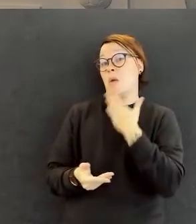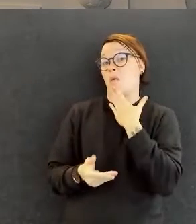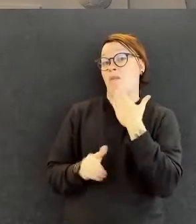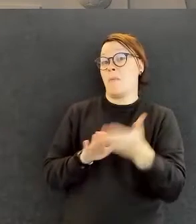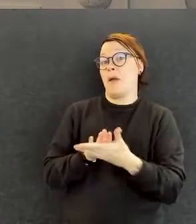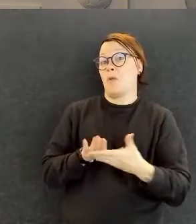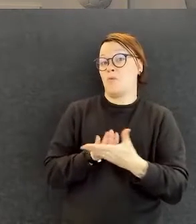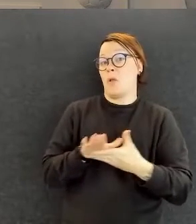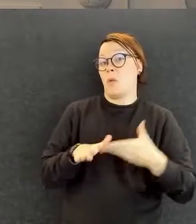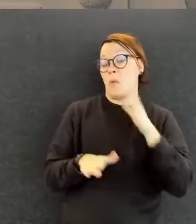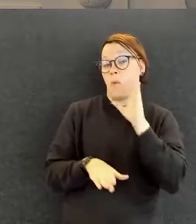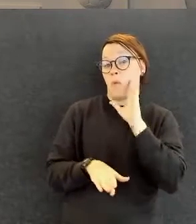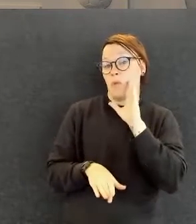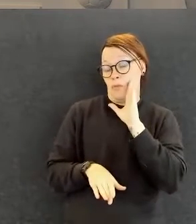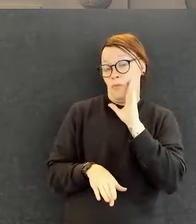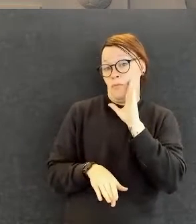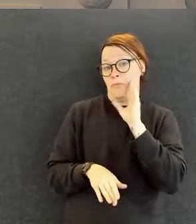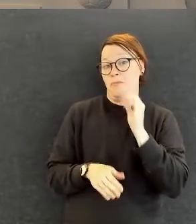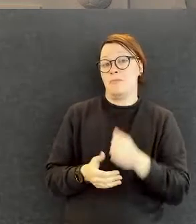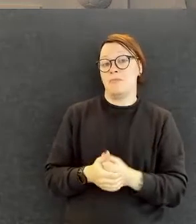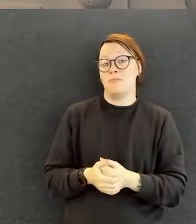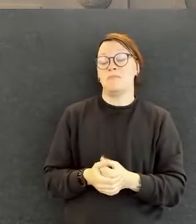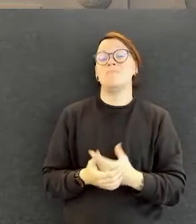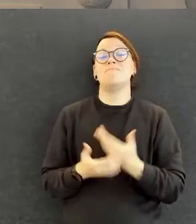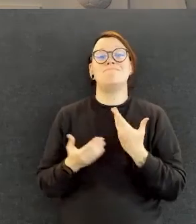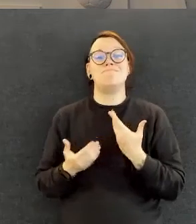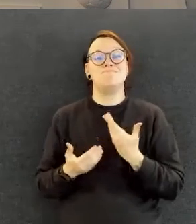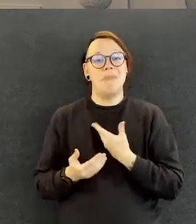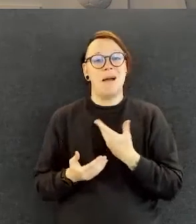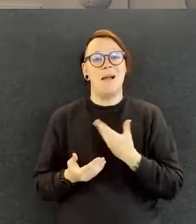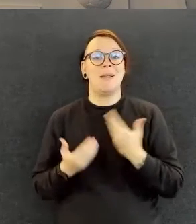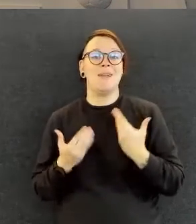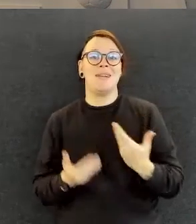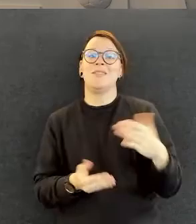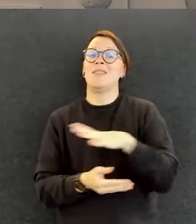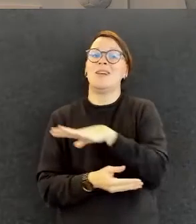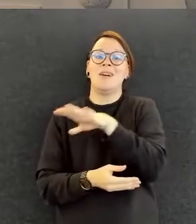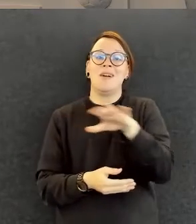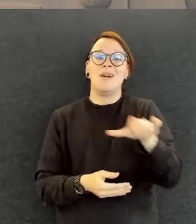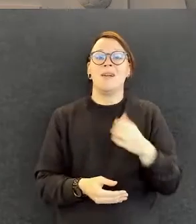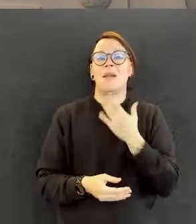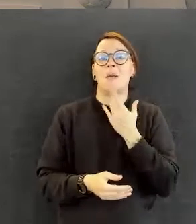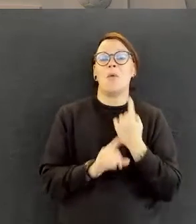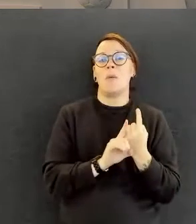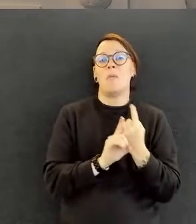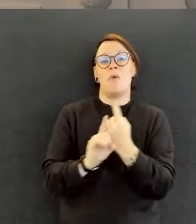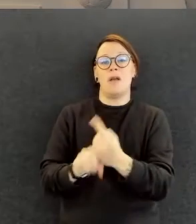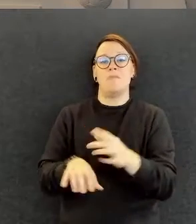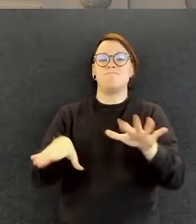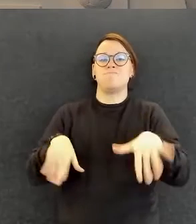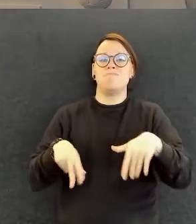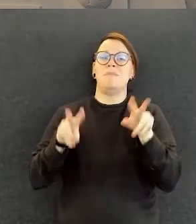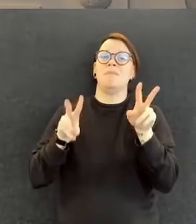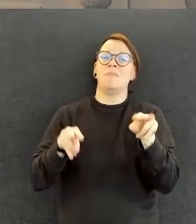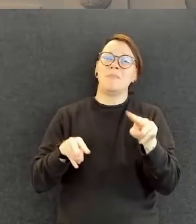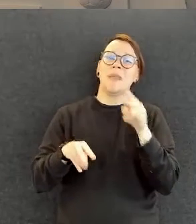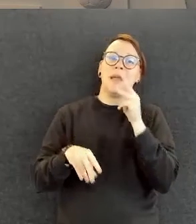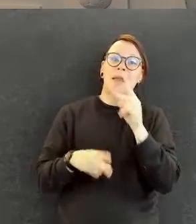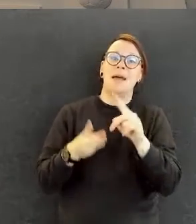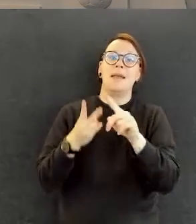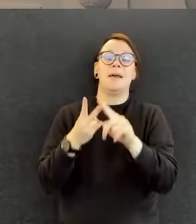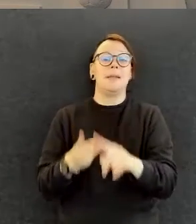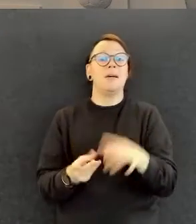paremmin sillä tavalla toimimaan. Oikein paljon kiitoksia kaikille, jotka olitte meidän mukana linjoilla. Nähdään taas sitten meidän seuraavassa